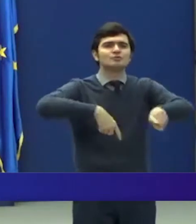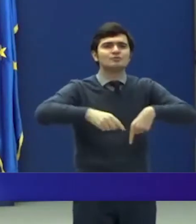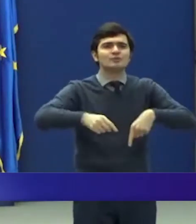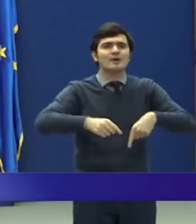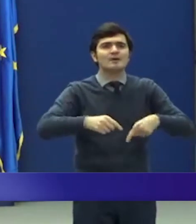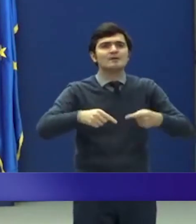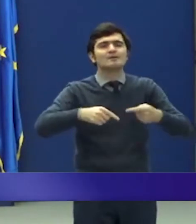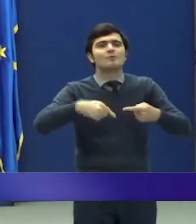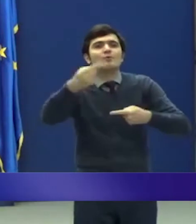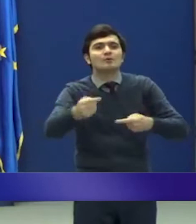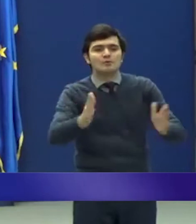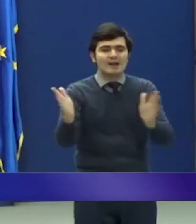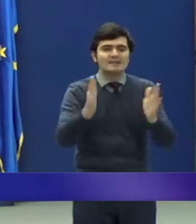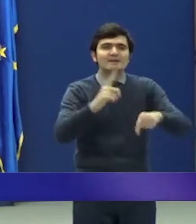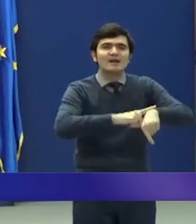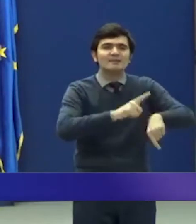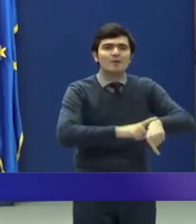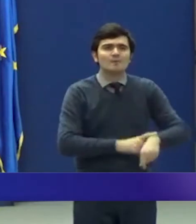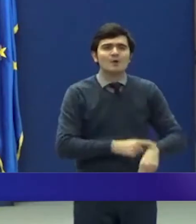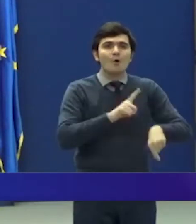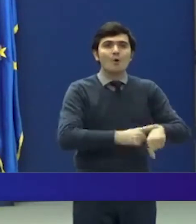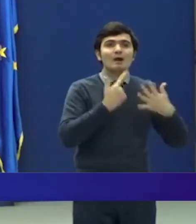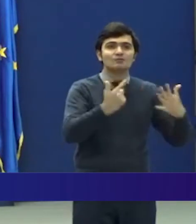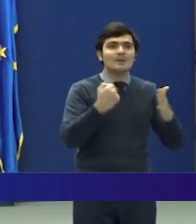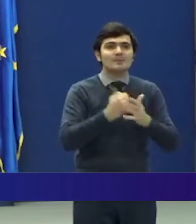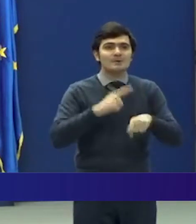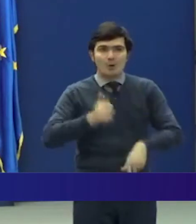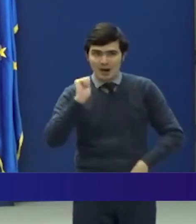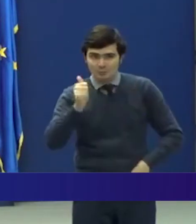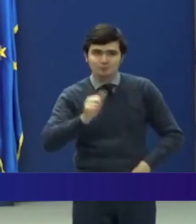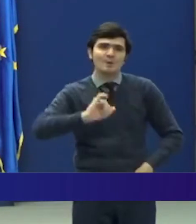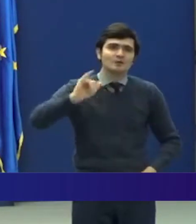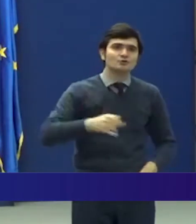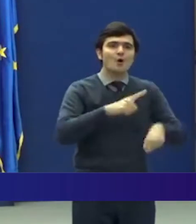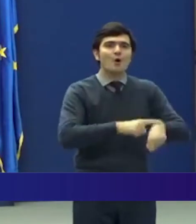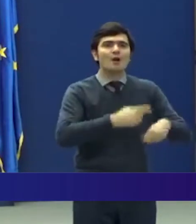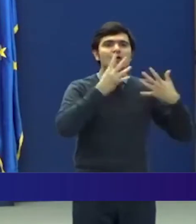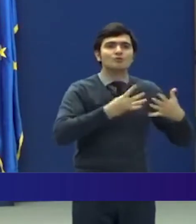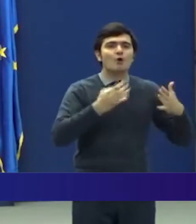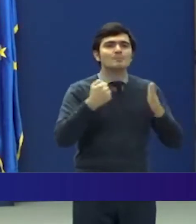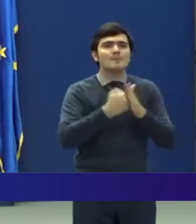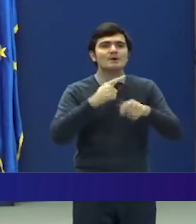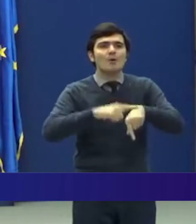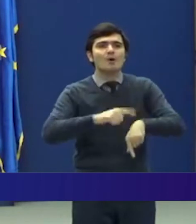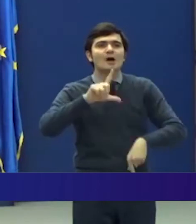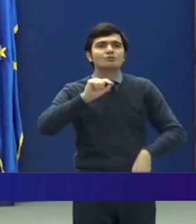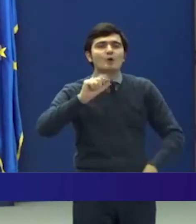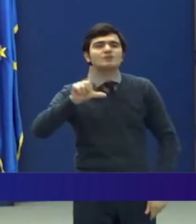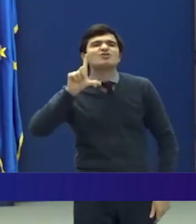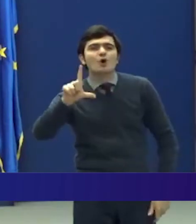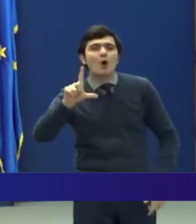următoarele intervale orare de la 7 la 11 și de la 19 la 22.